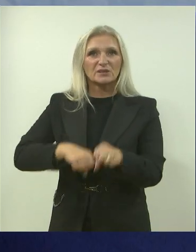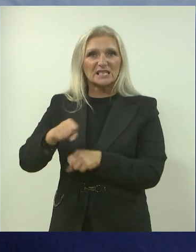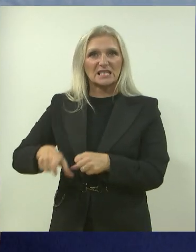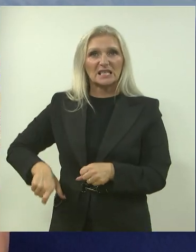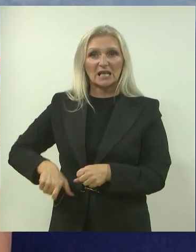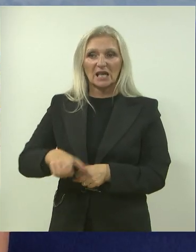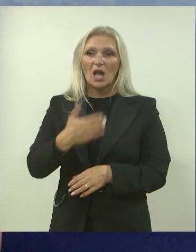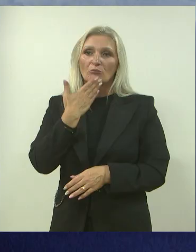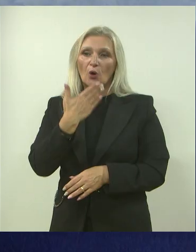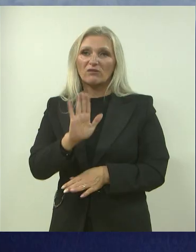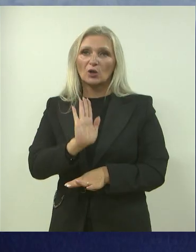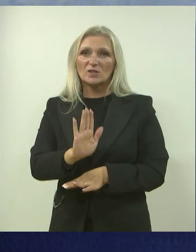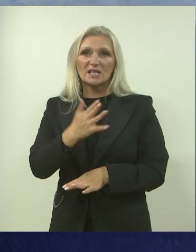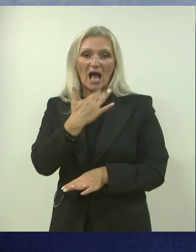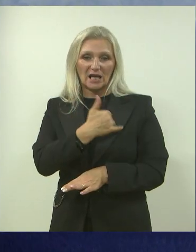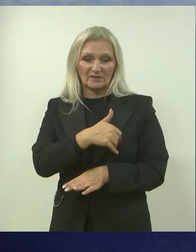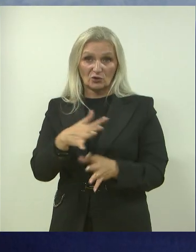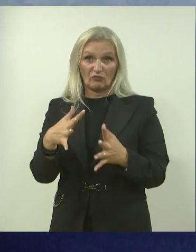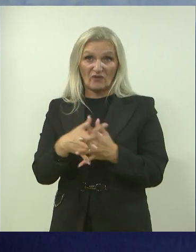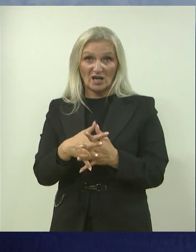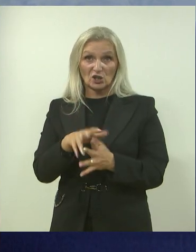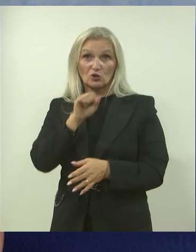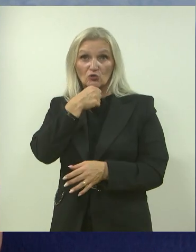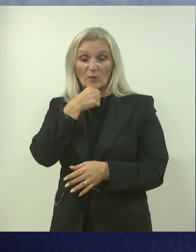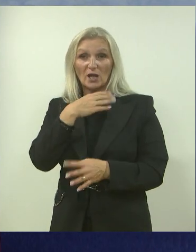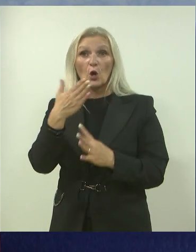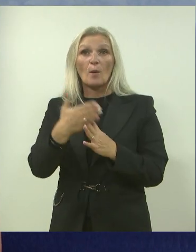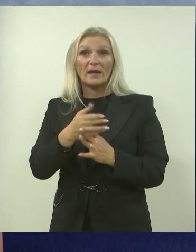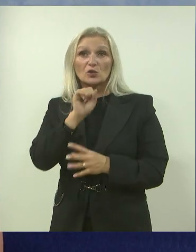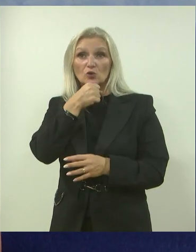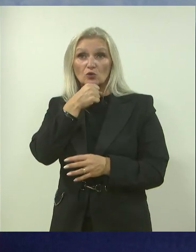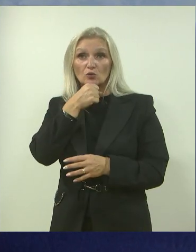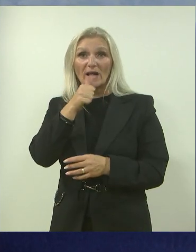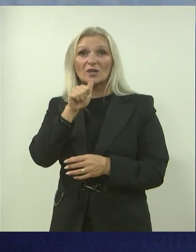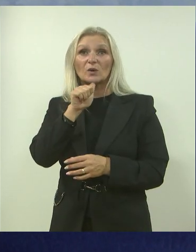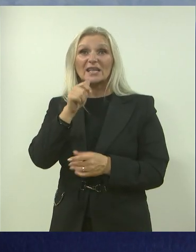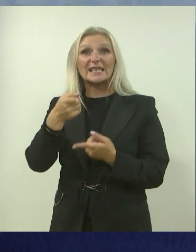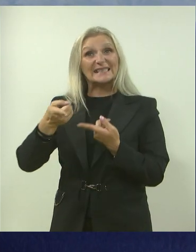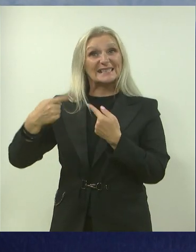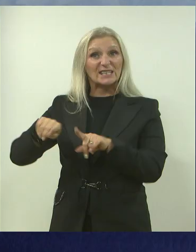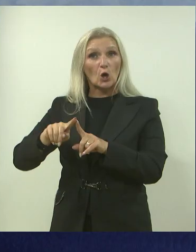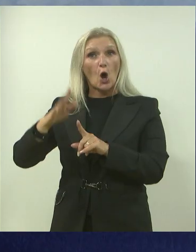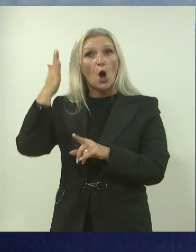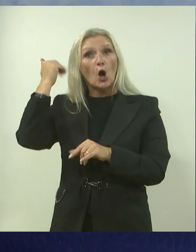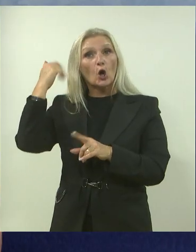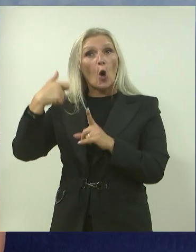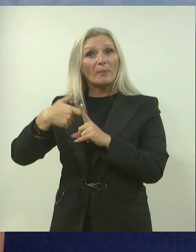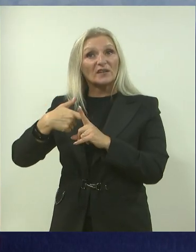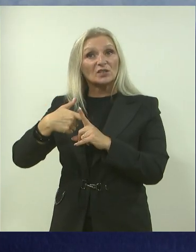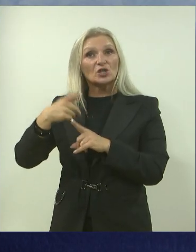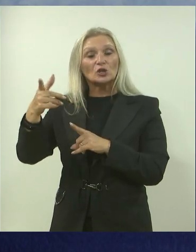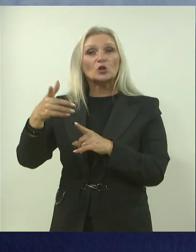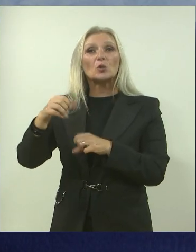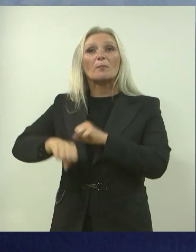Ono što je pohvalno za Hrvatsku, biti za Varaždin, svoju Šupanije, Međimorsku i dio Koprivničke, tu su biciklističke